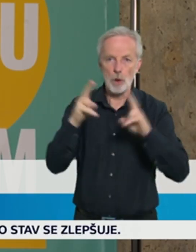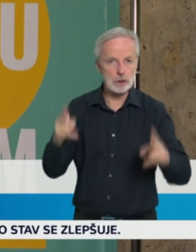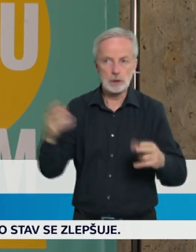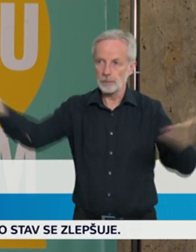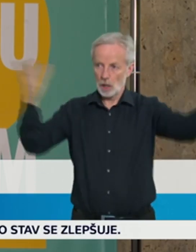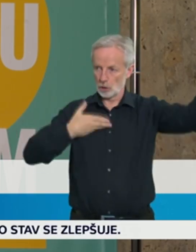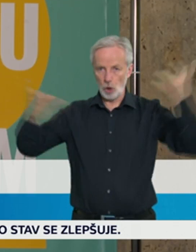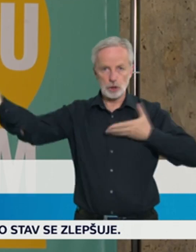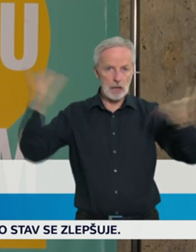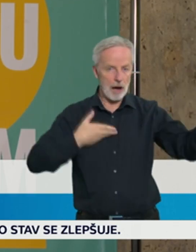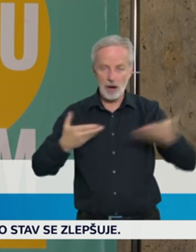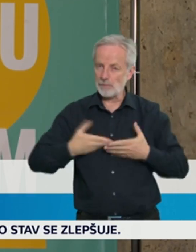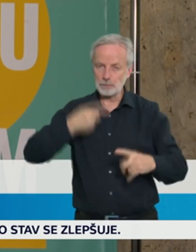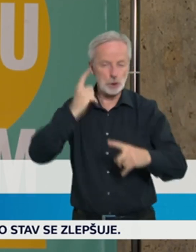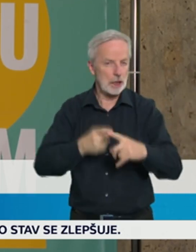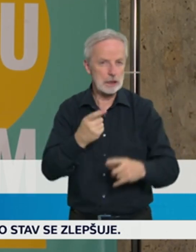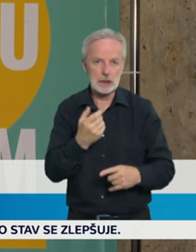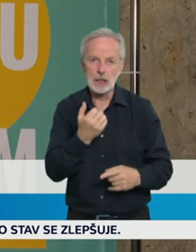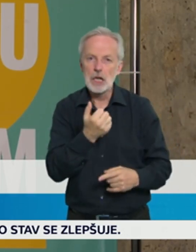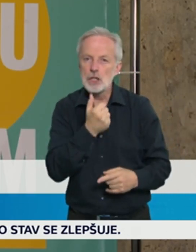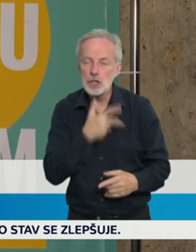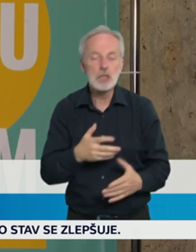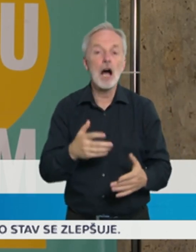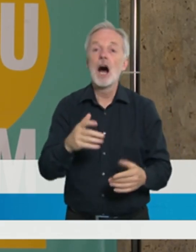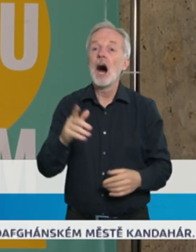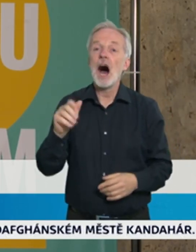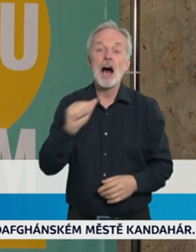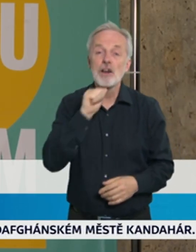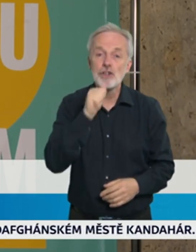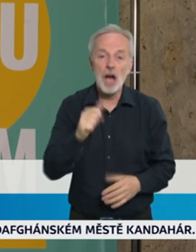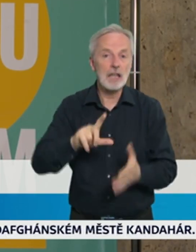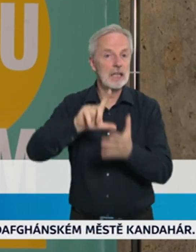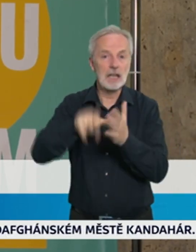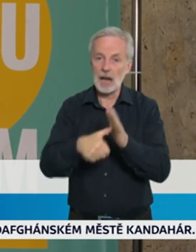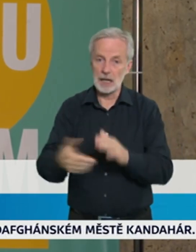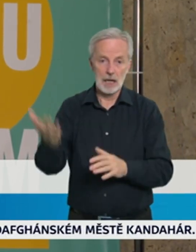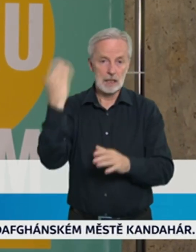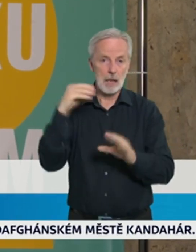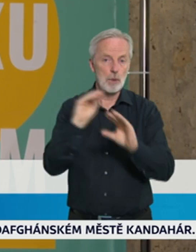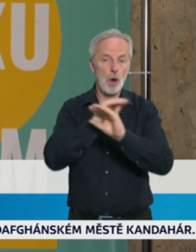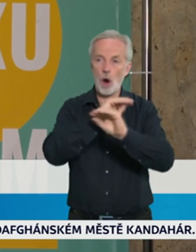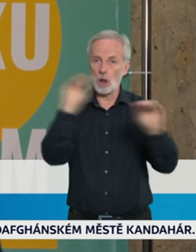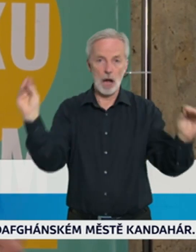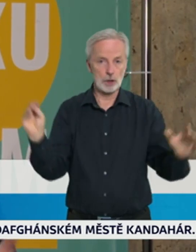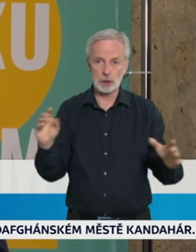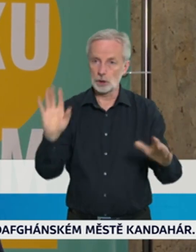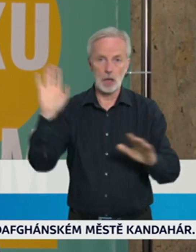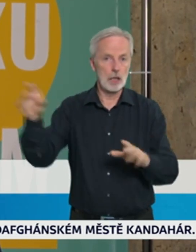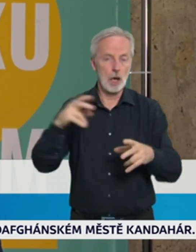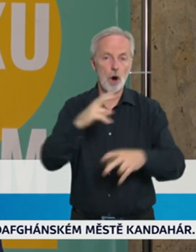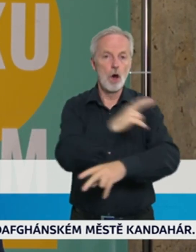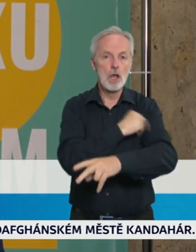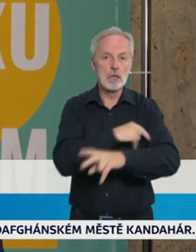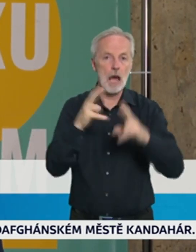žádného kraje v tuto chvíli není hlášeno, že by ta situace měla od nemocnic a nedej bože, že by